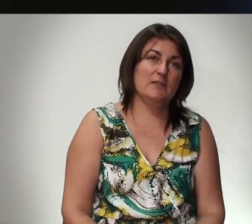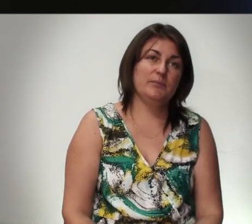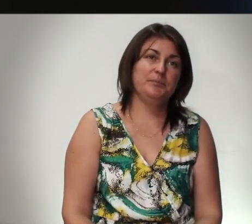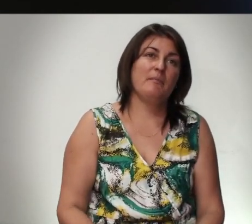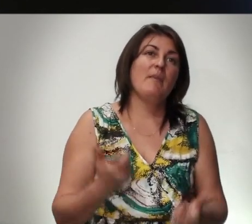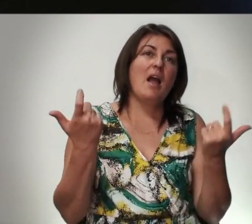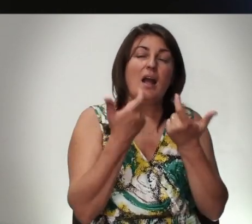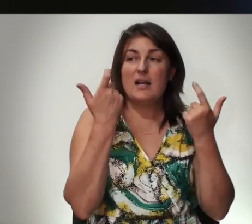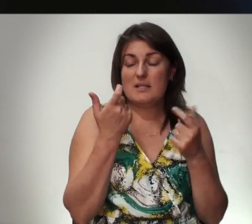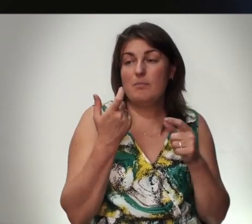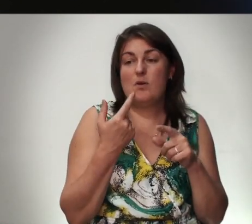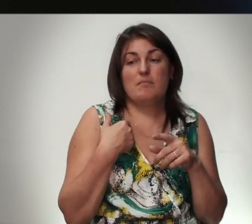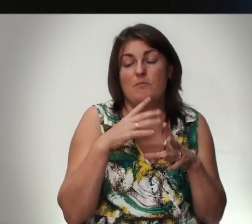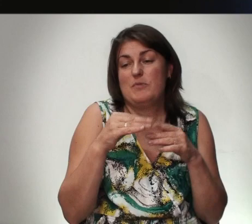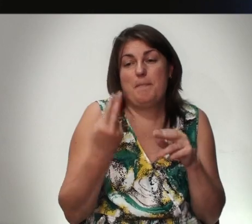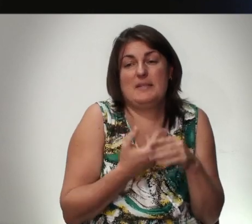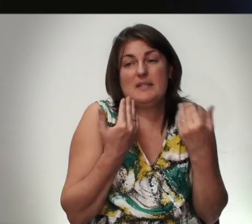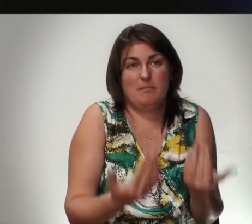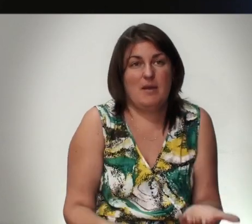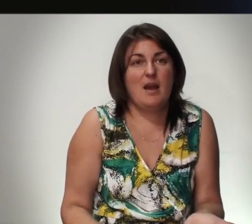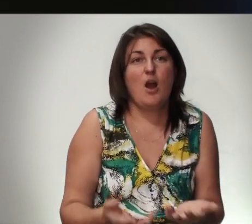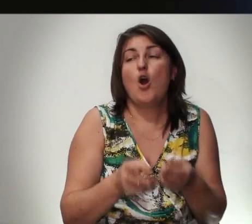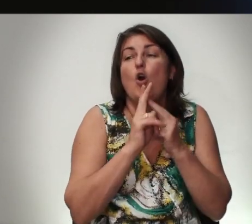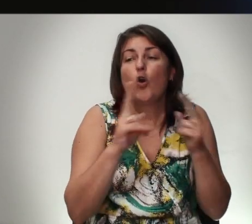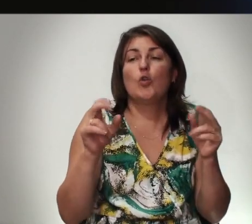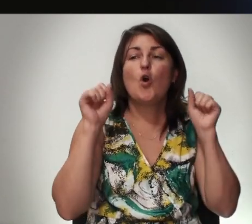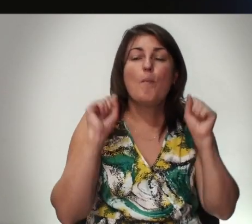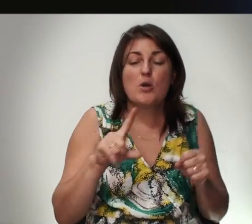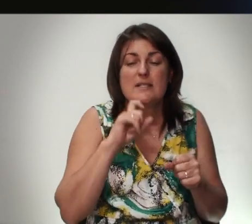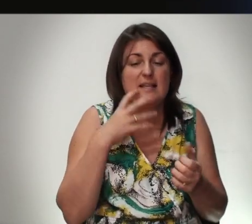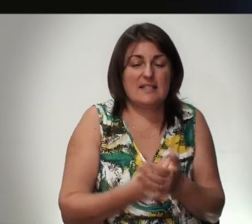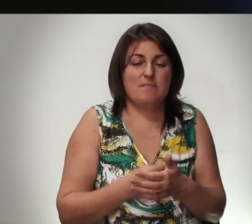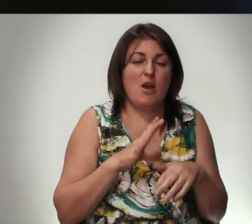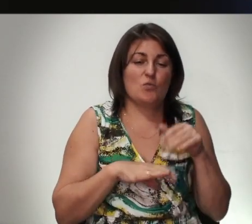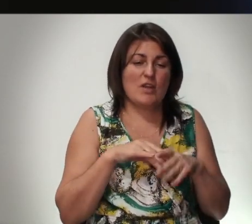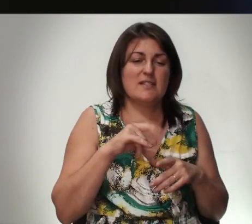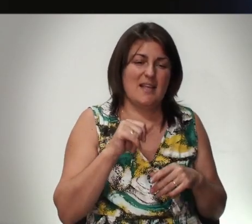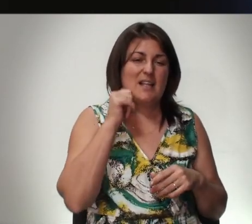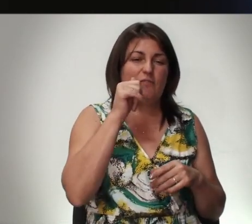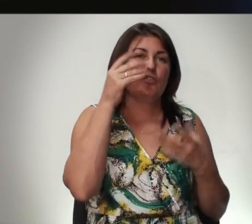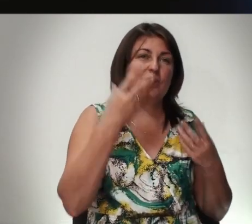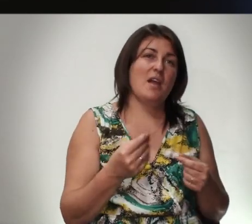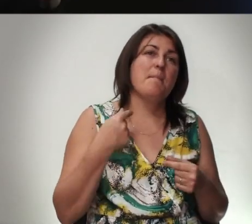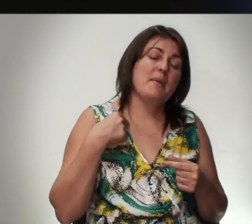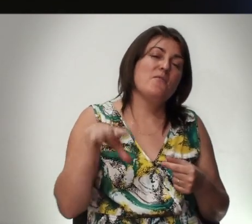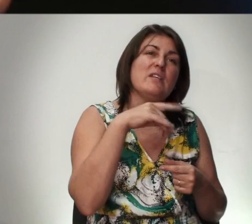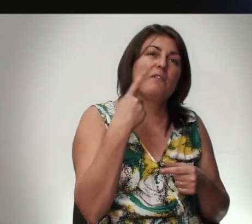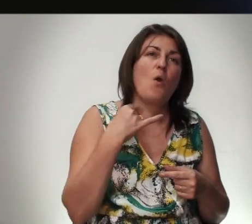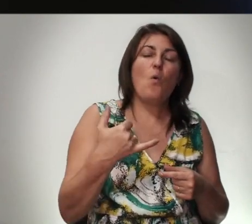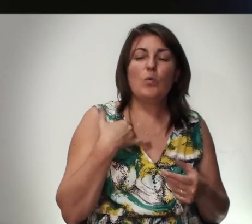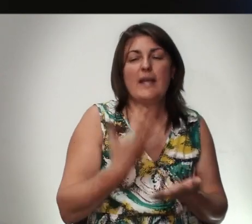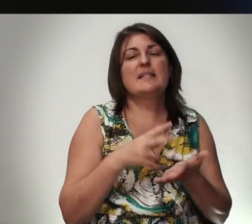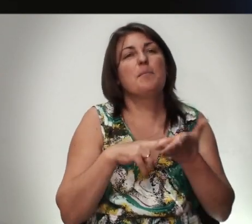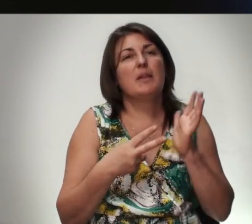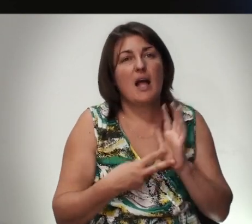Господь Мы Как Червь Без Тебя Кто Может За себя Ручаться За завтрашний День Мы Все Говорим У Нас Есть